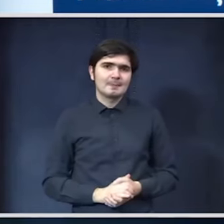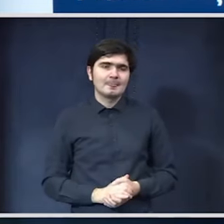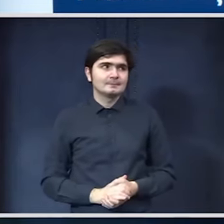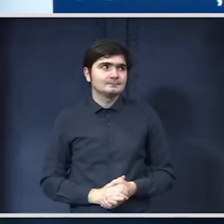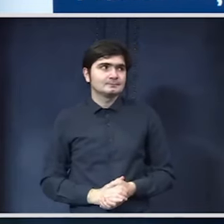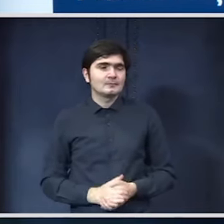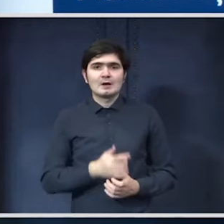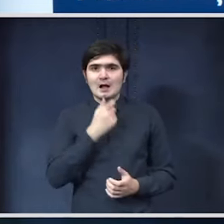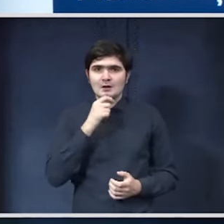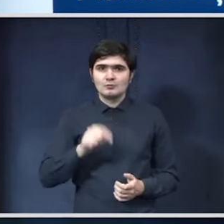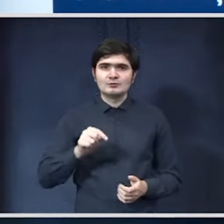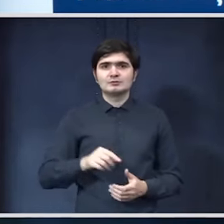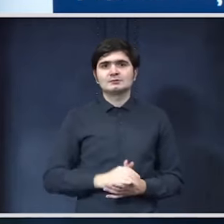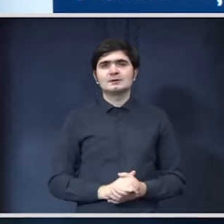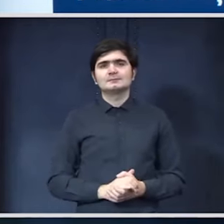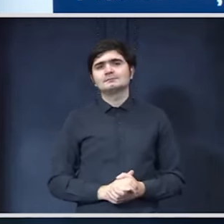tot anul ăsta